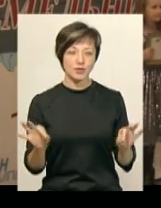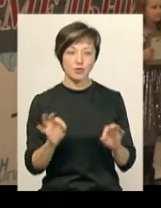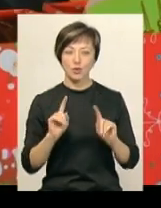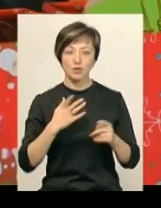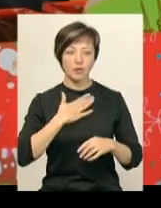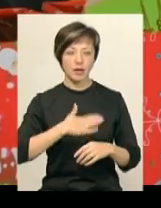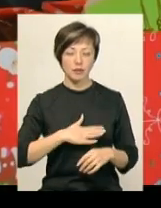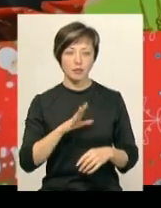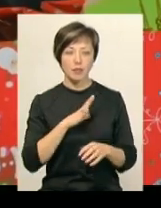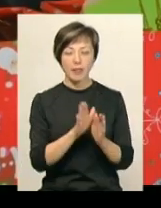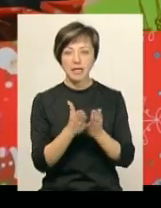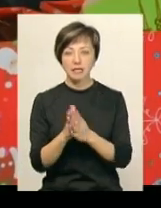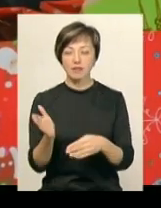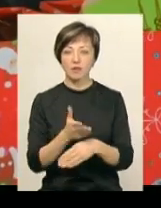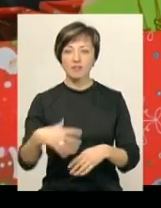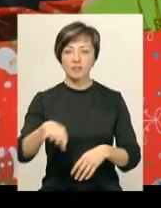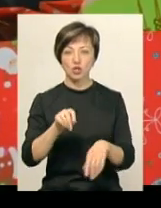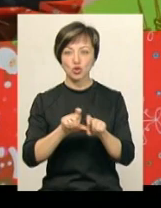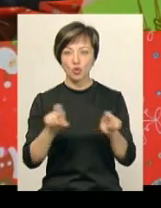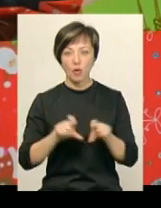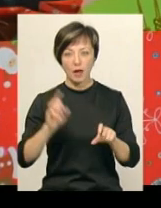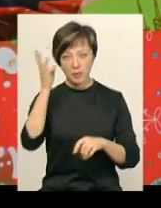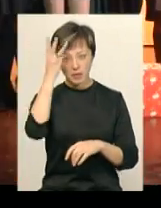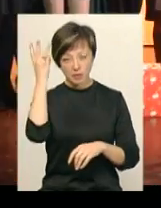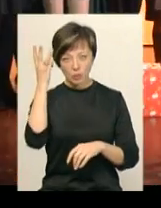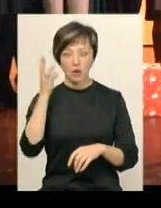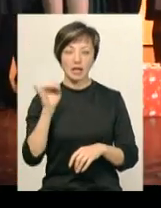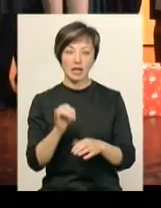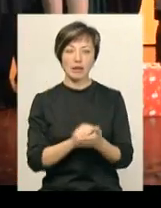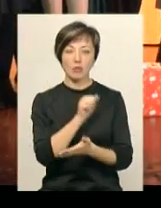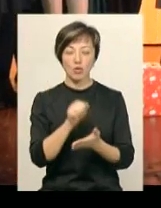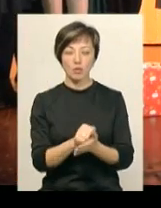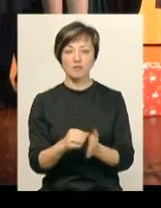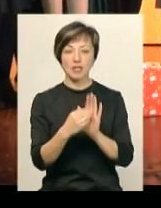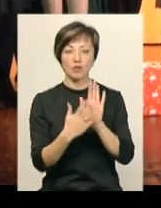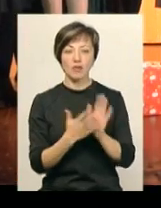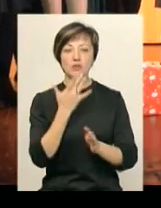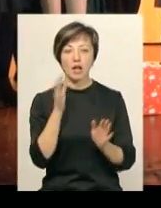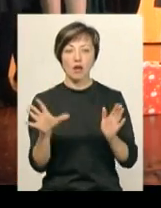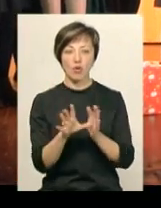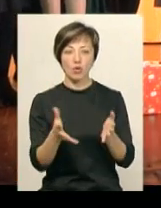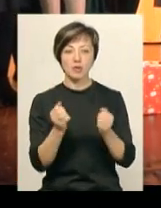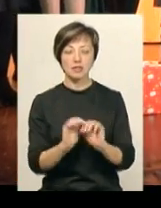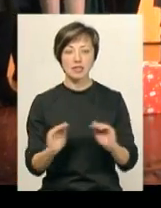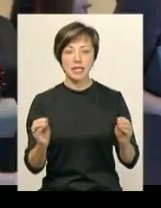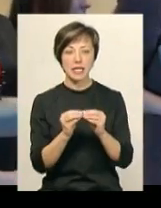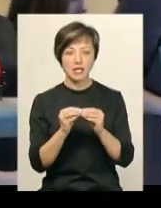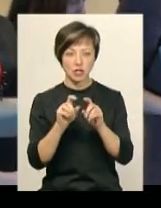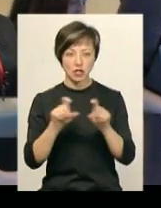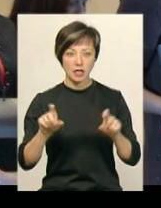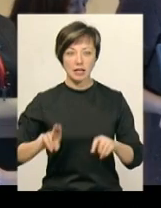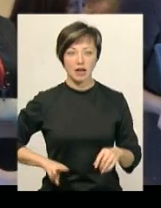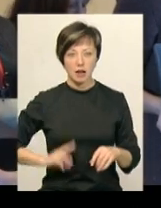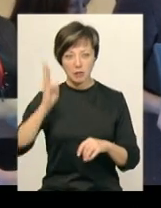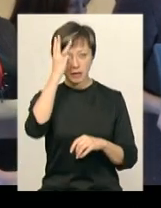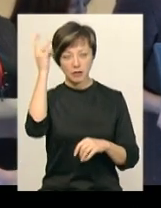приємно. Листівки виготовляли в усіх школах обласного центру. Та дипломи про встановлення національного рекорду отримали учні десяти шкіл. Директор